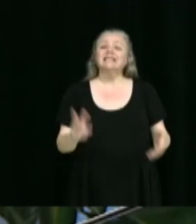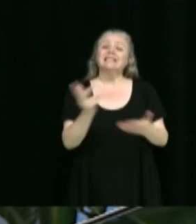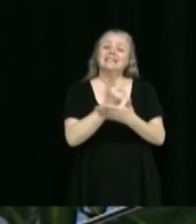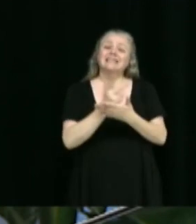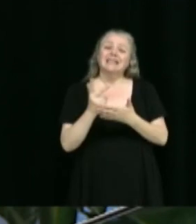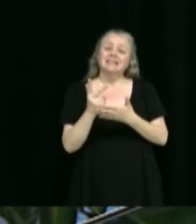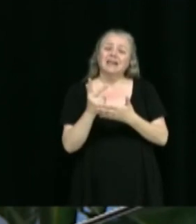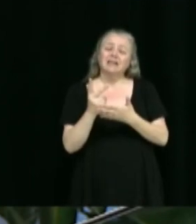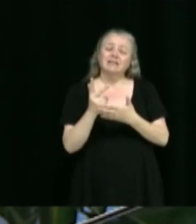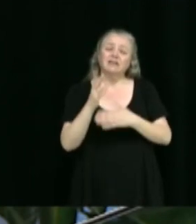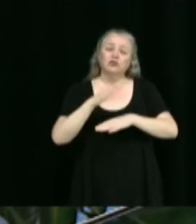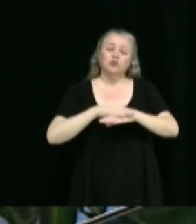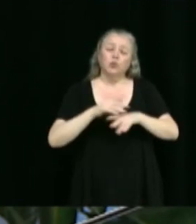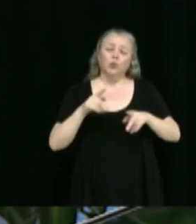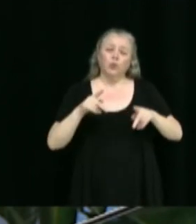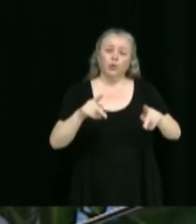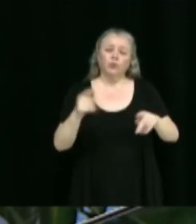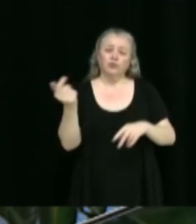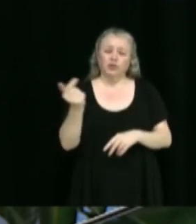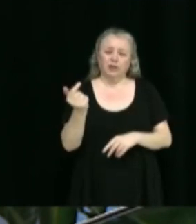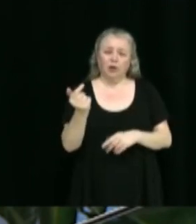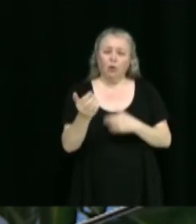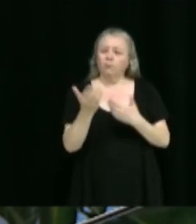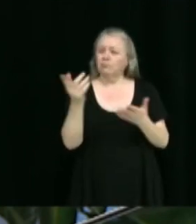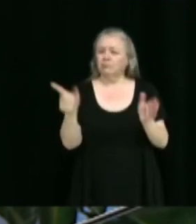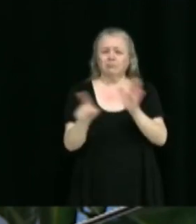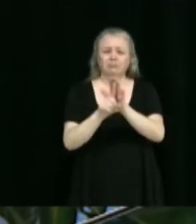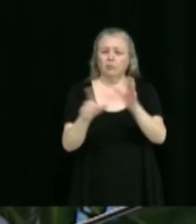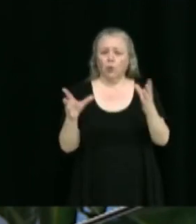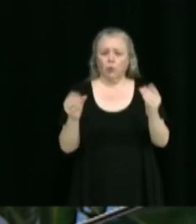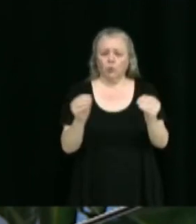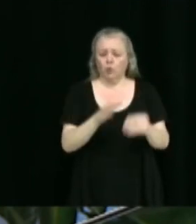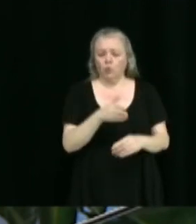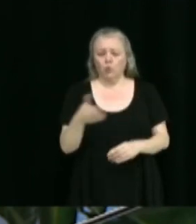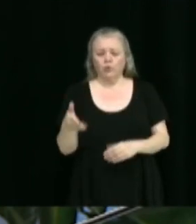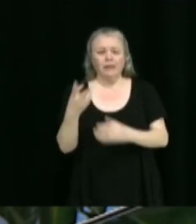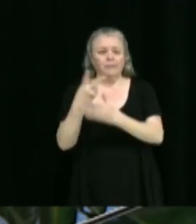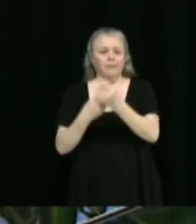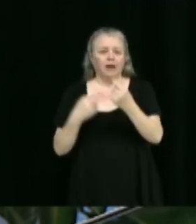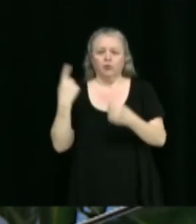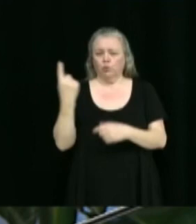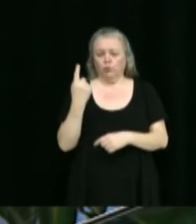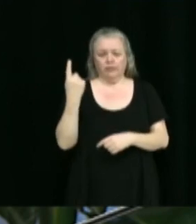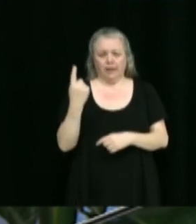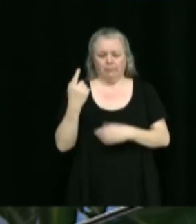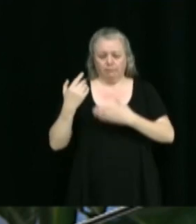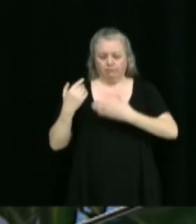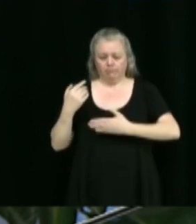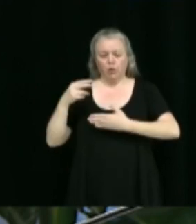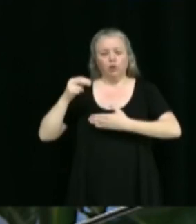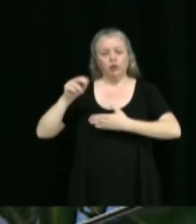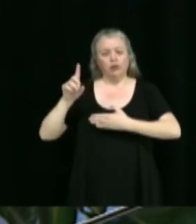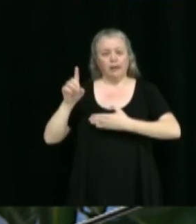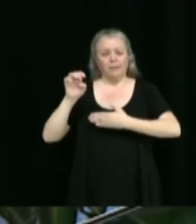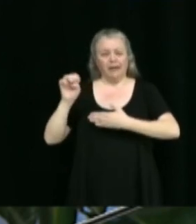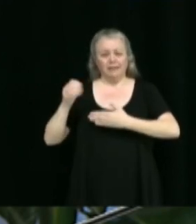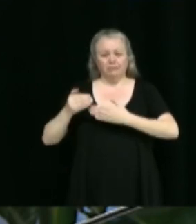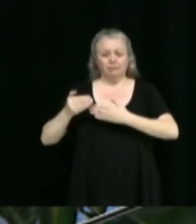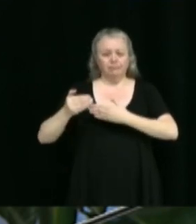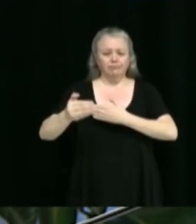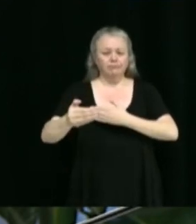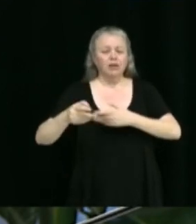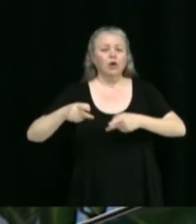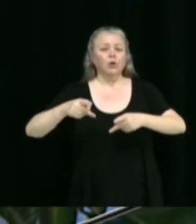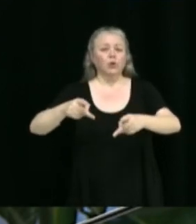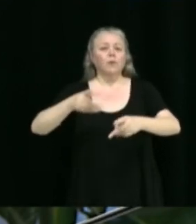sur une partie de la rue Gendron aux endroits suivants, soit du côté père en tout temps à partir de la rue Notre-Dame-Est vers la rue de